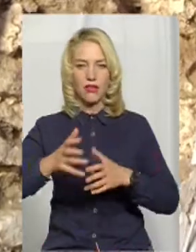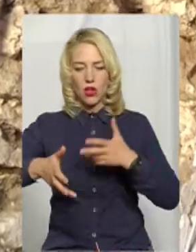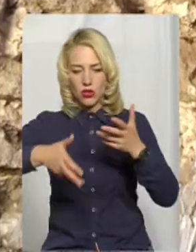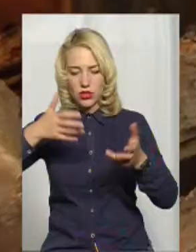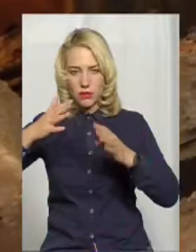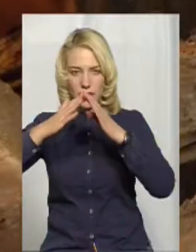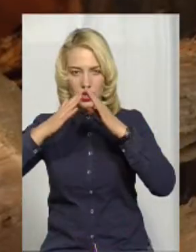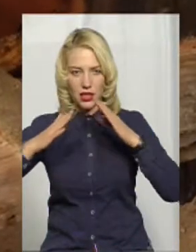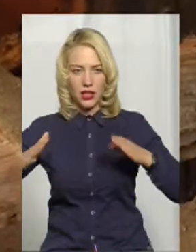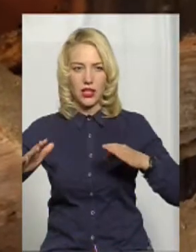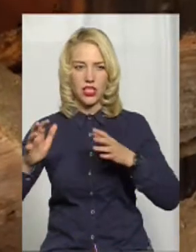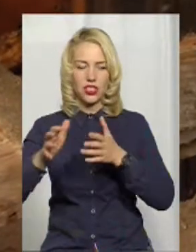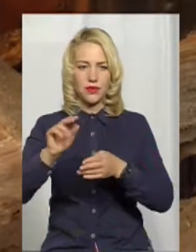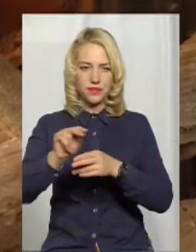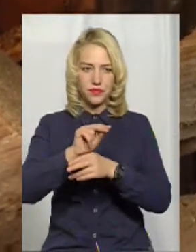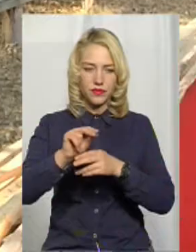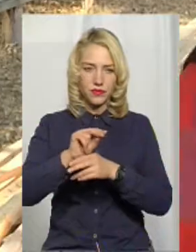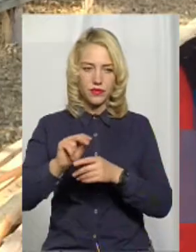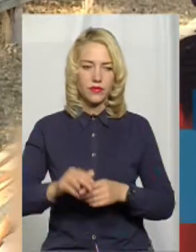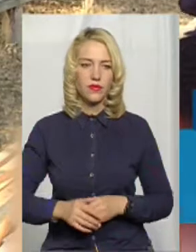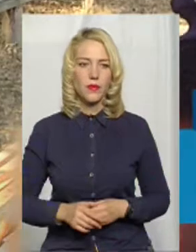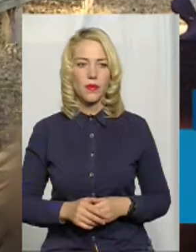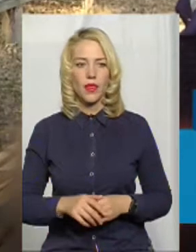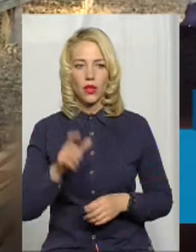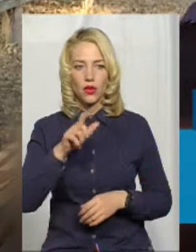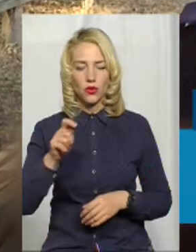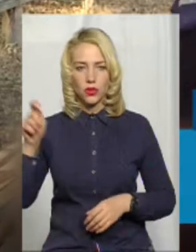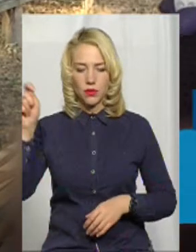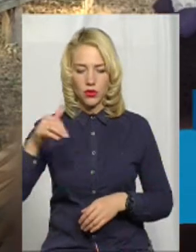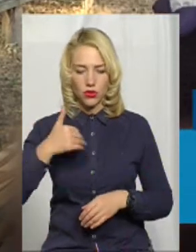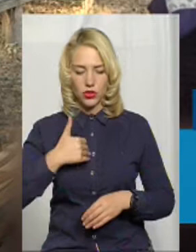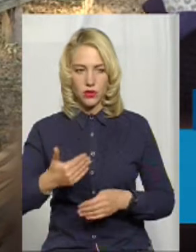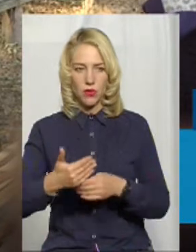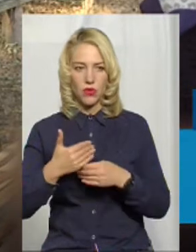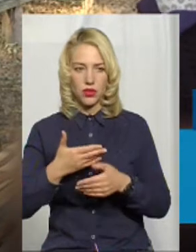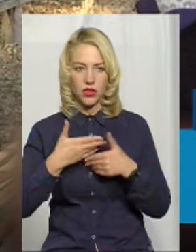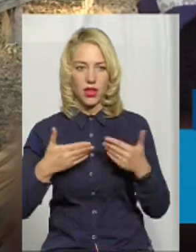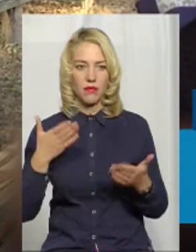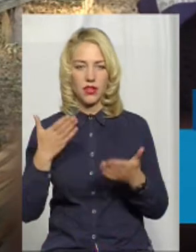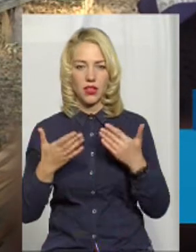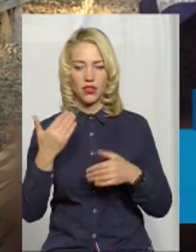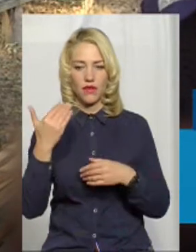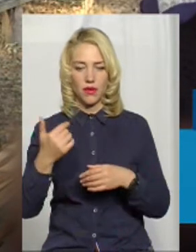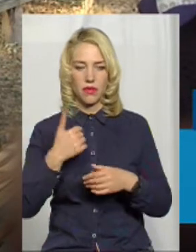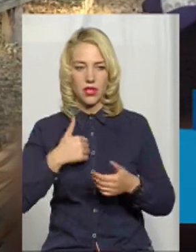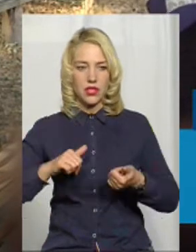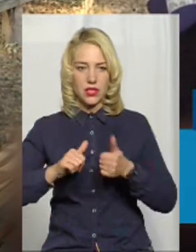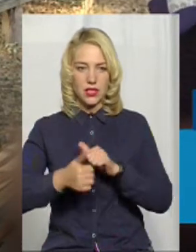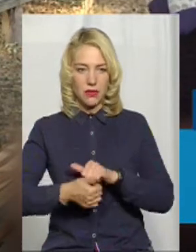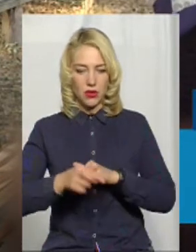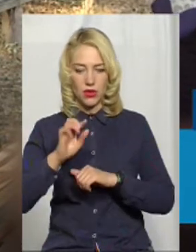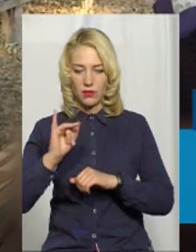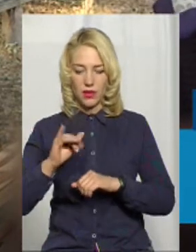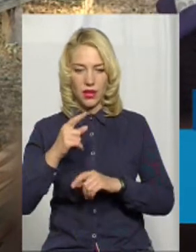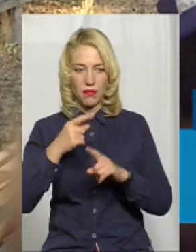прихожанка церкви, жителька Адамівки Ольга Миколаївна. Люди приїхали, хотять нам допомогти, і вони сказали, що якщо б ми не замінили його щось пів року,